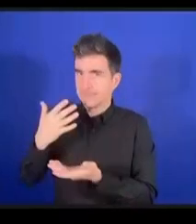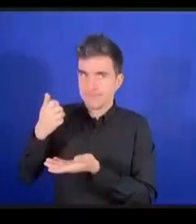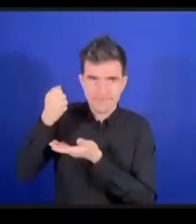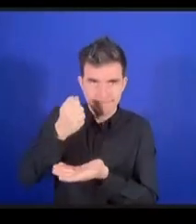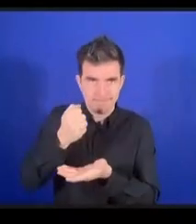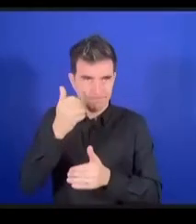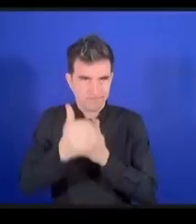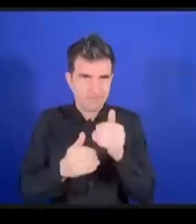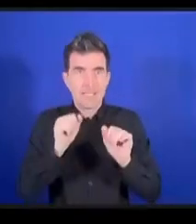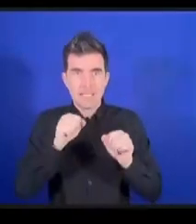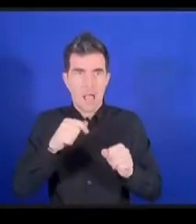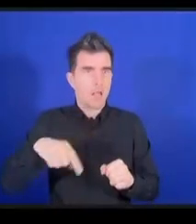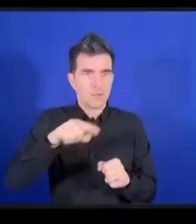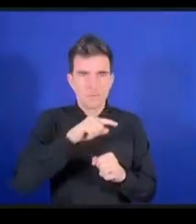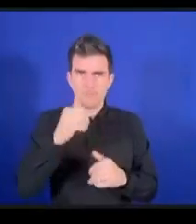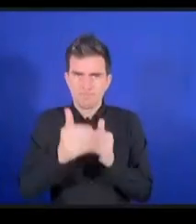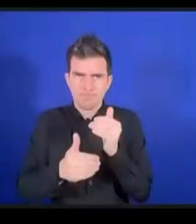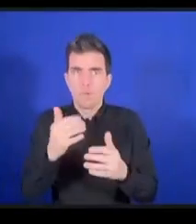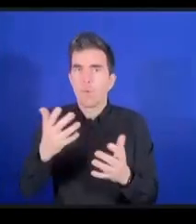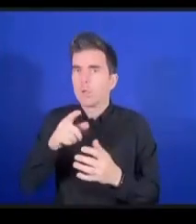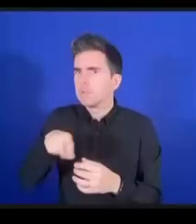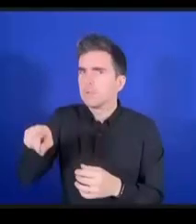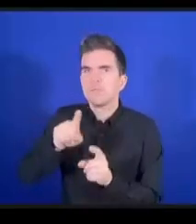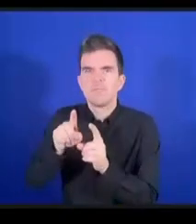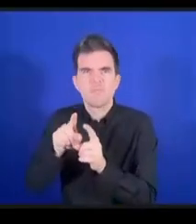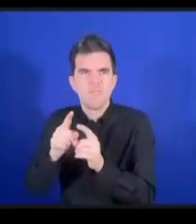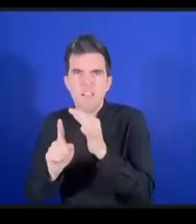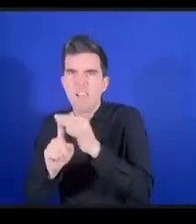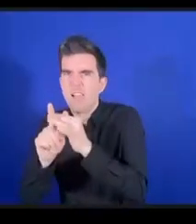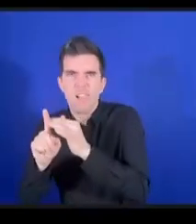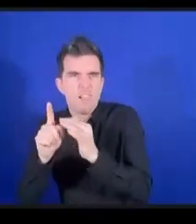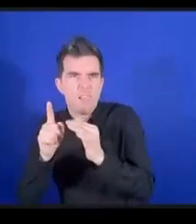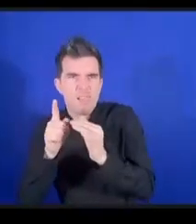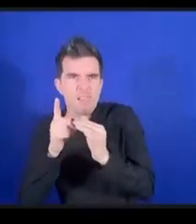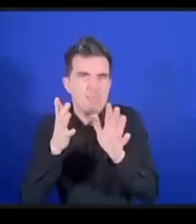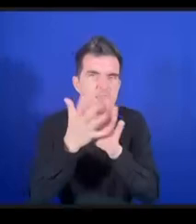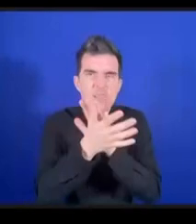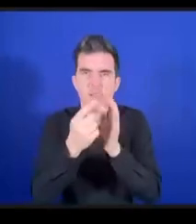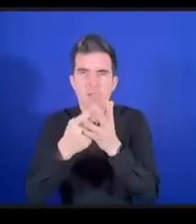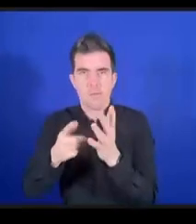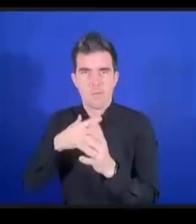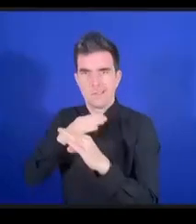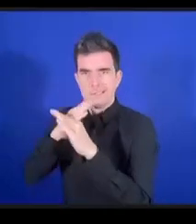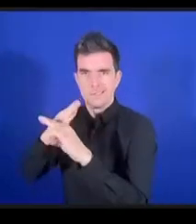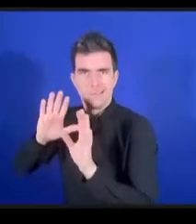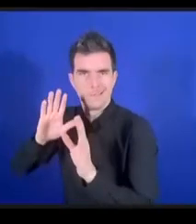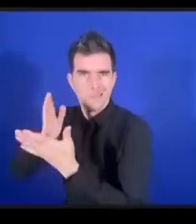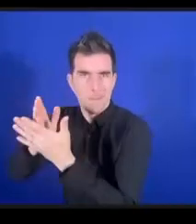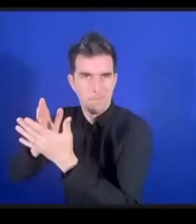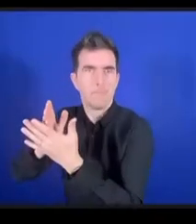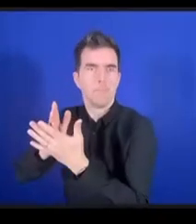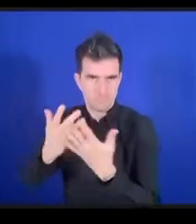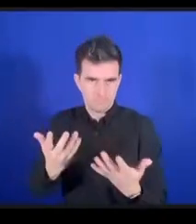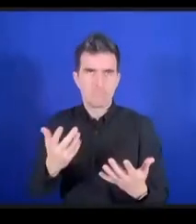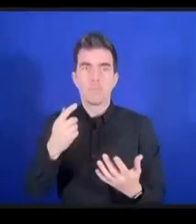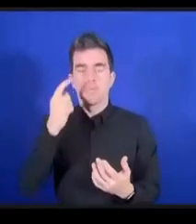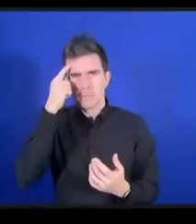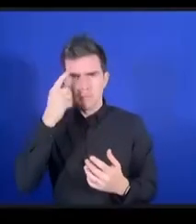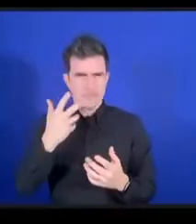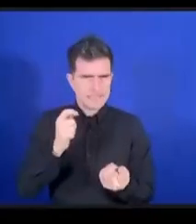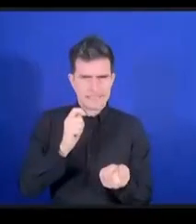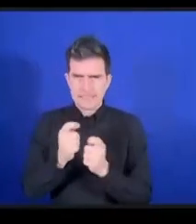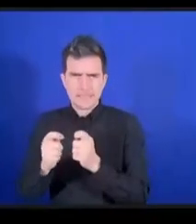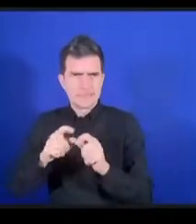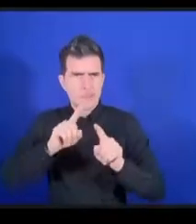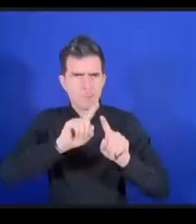Il faut aussi assurer la diversité des différentes cultures, des traditions nationales, des structures